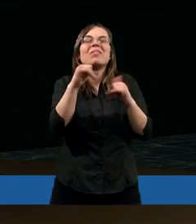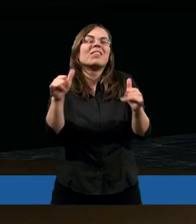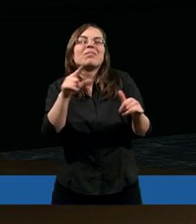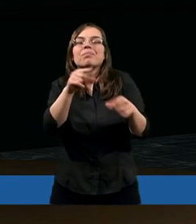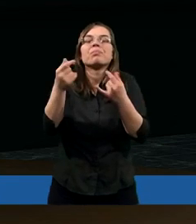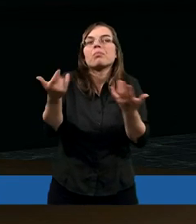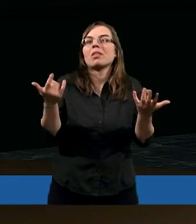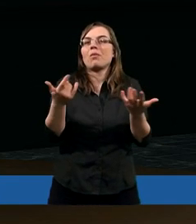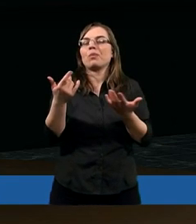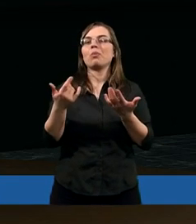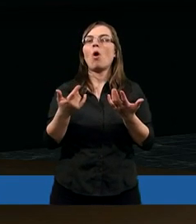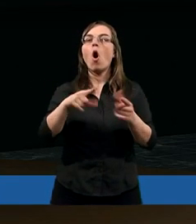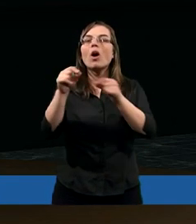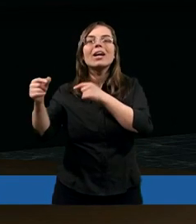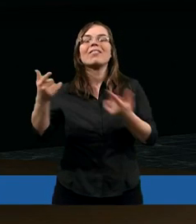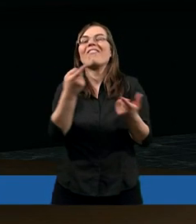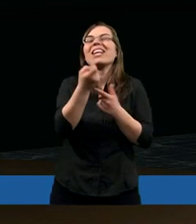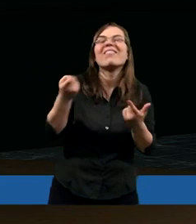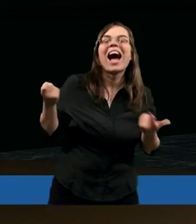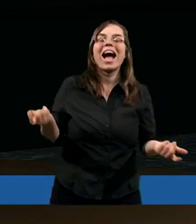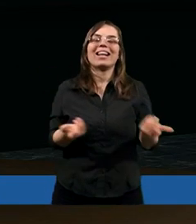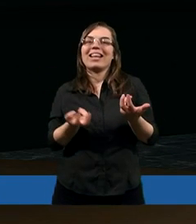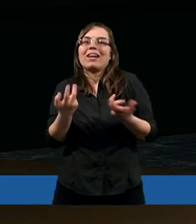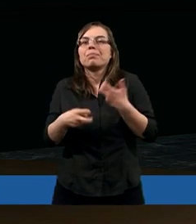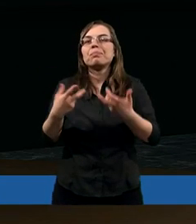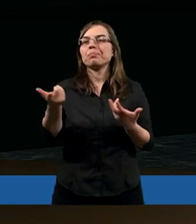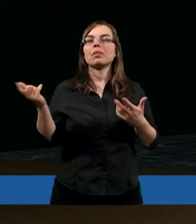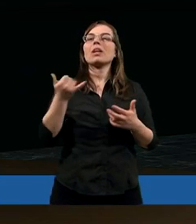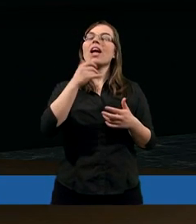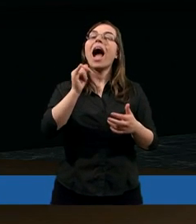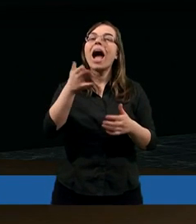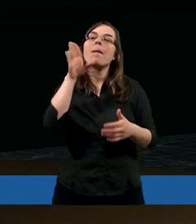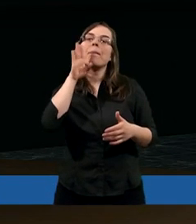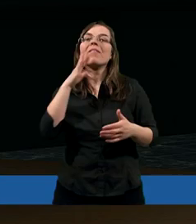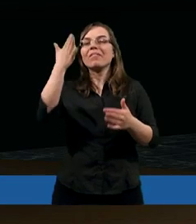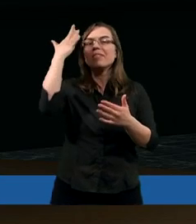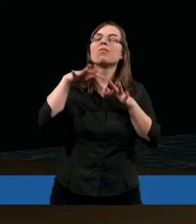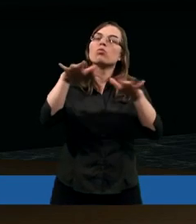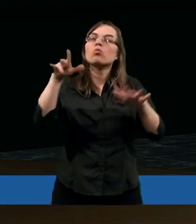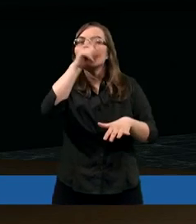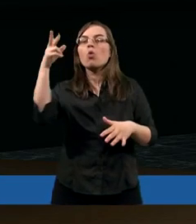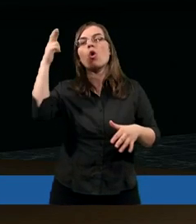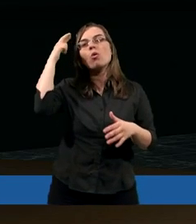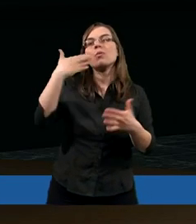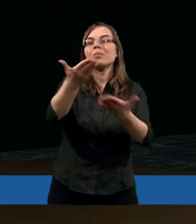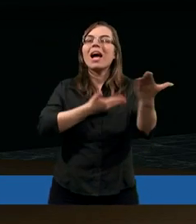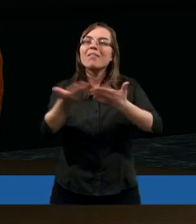kosmicznie różne. I to jest wyzwanie. Jak sprawić, żeby ludzie się rozumieli, kiedy mają kultury, które są